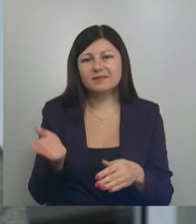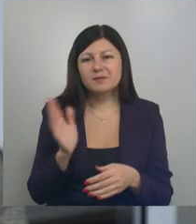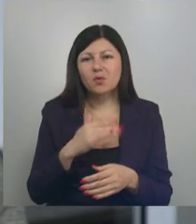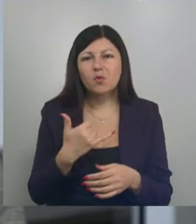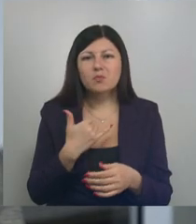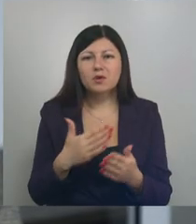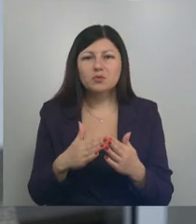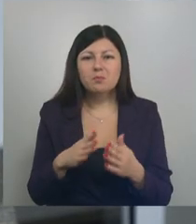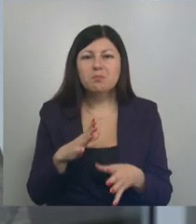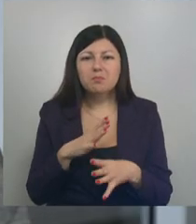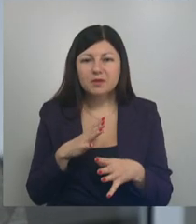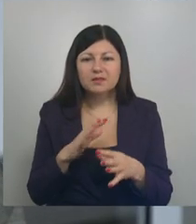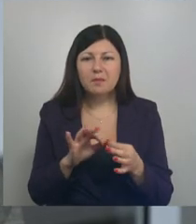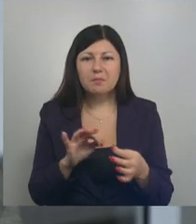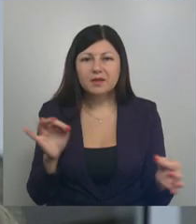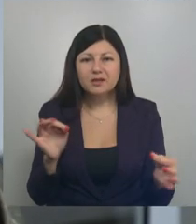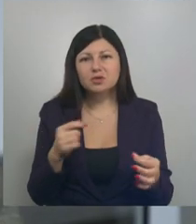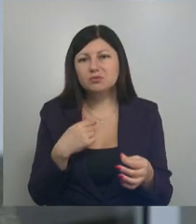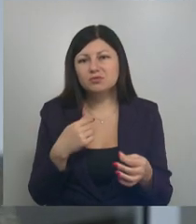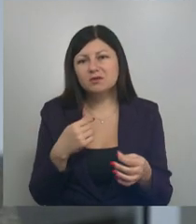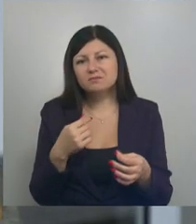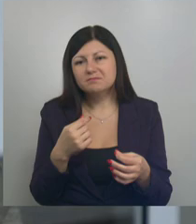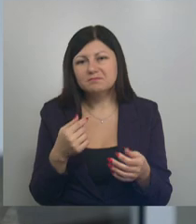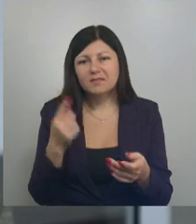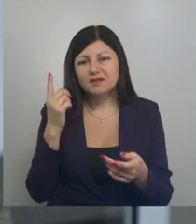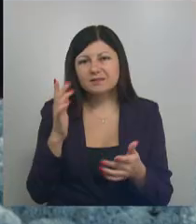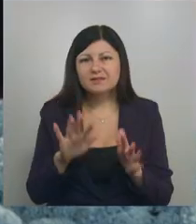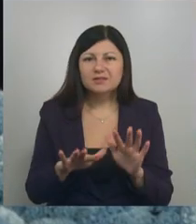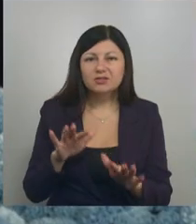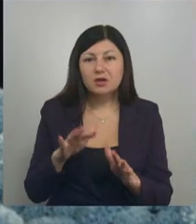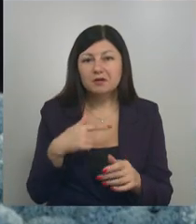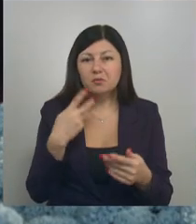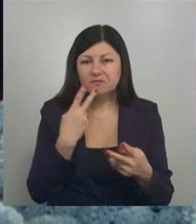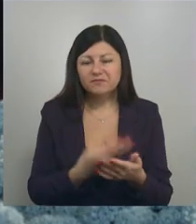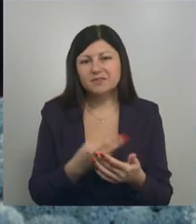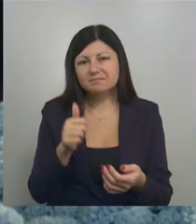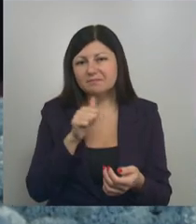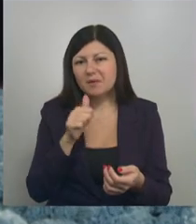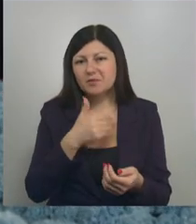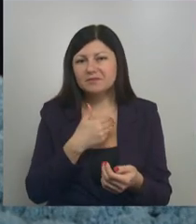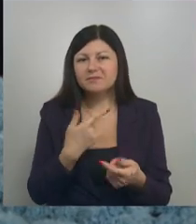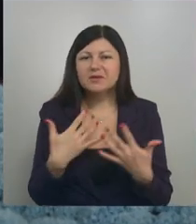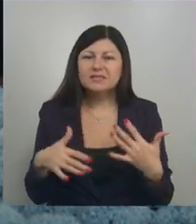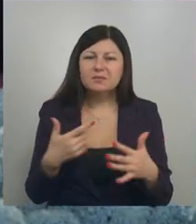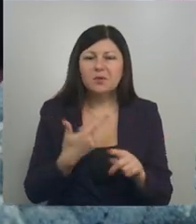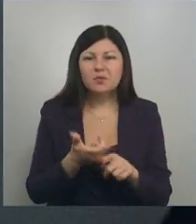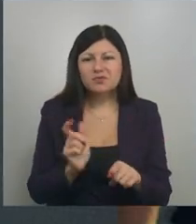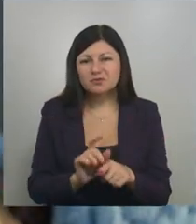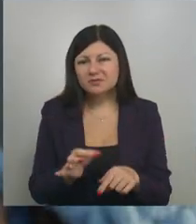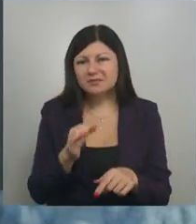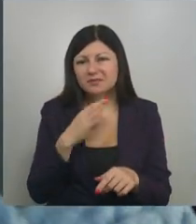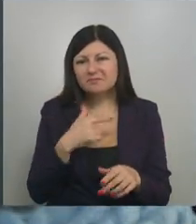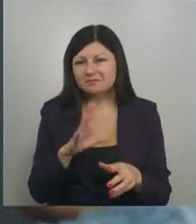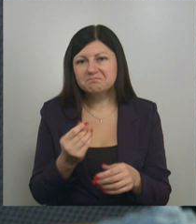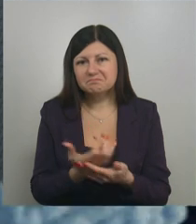У меня дома была пряжа, но я как-то не решала все, и тут увидела, решила попробовать. Очень расслабляет, мне очень нравится. У меня